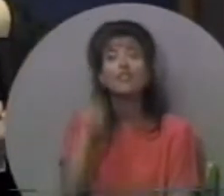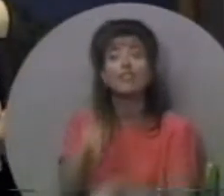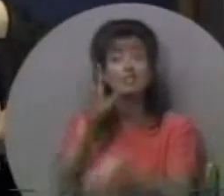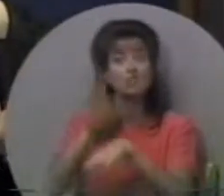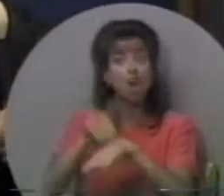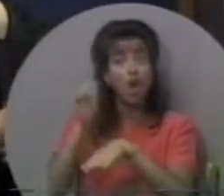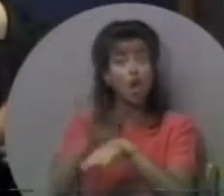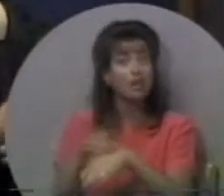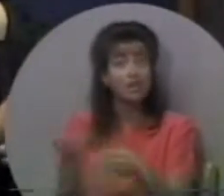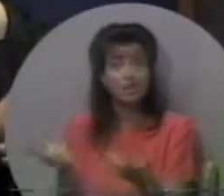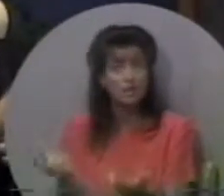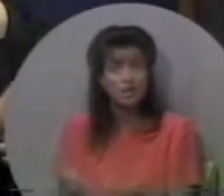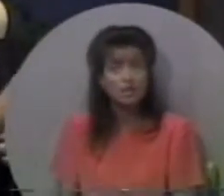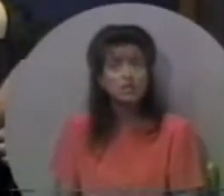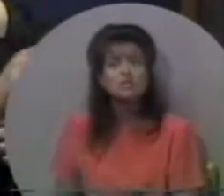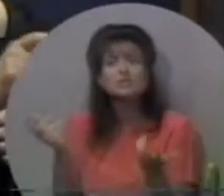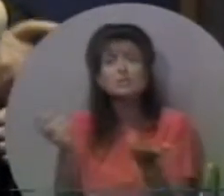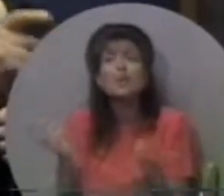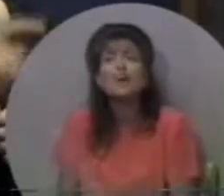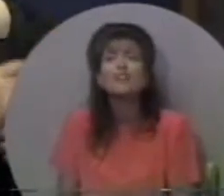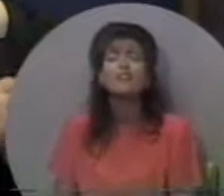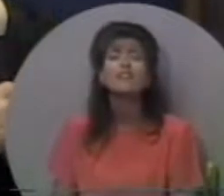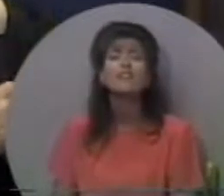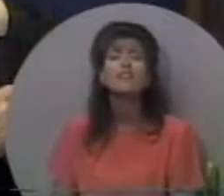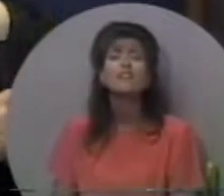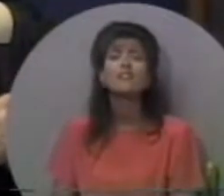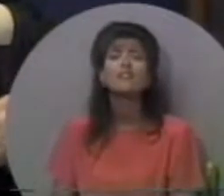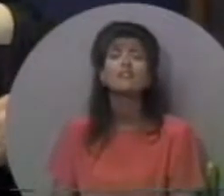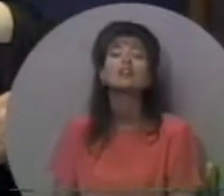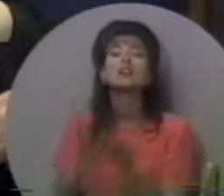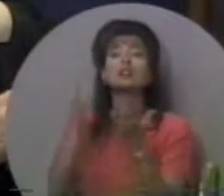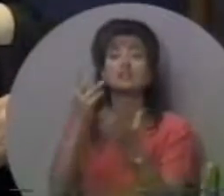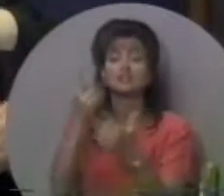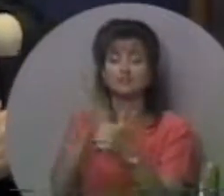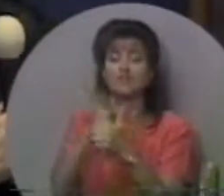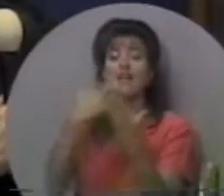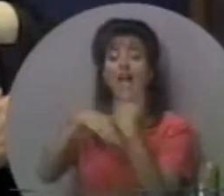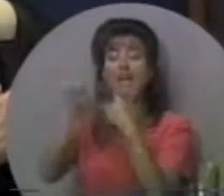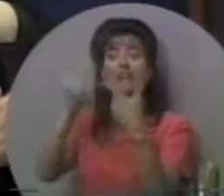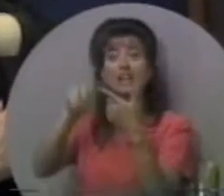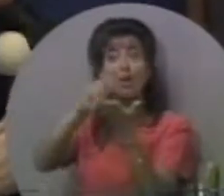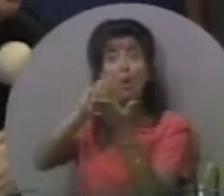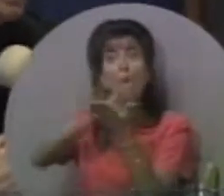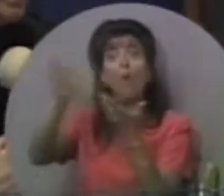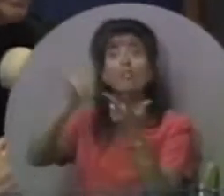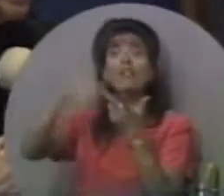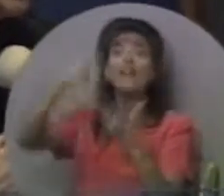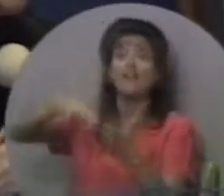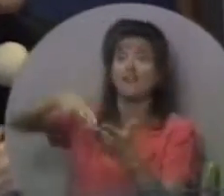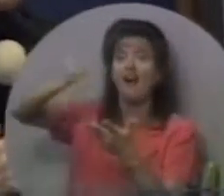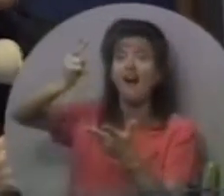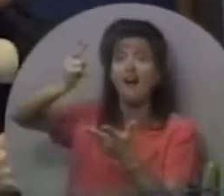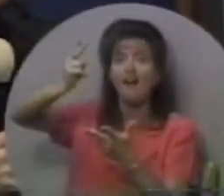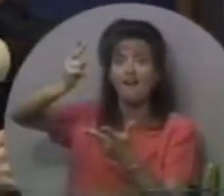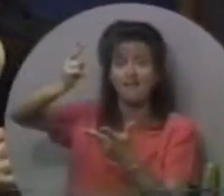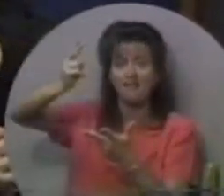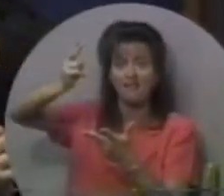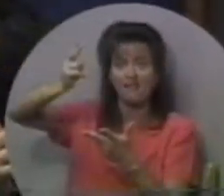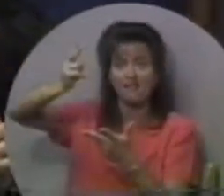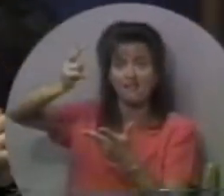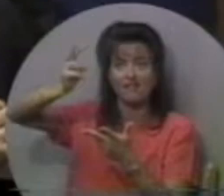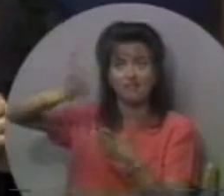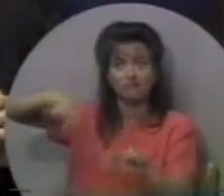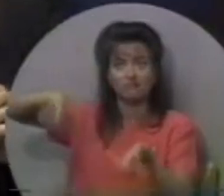цей поклик є небесний, святий і високий.